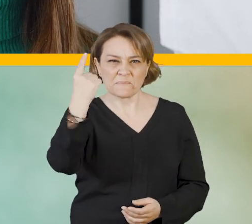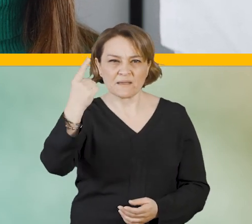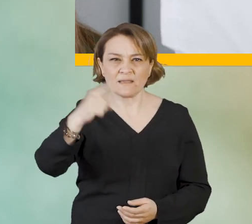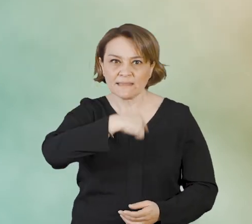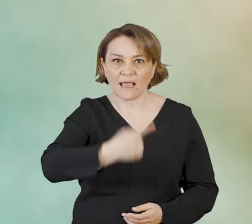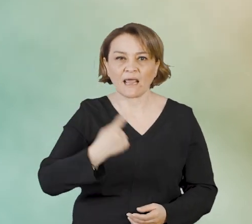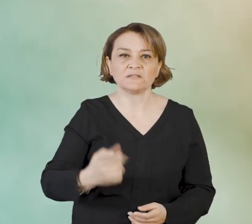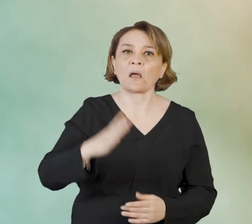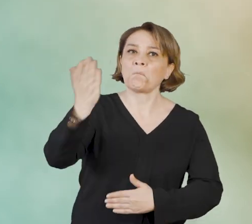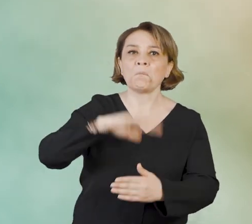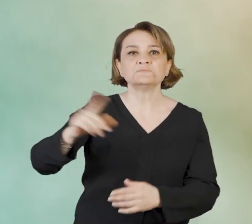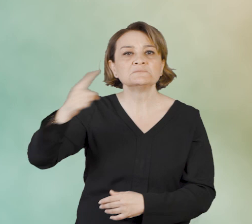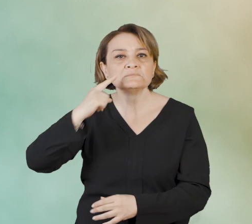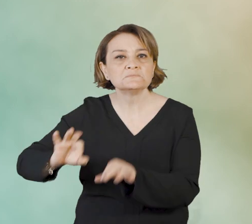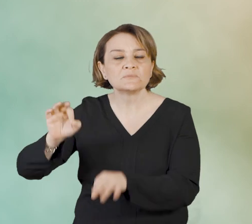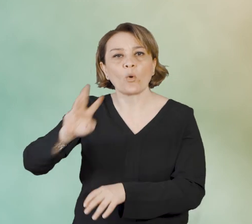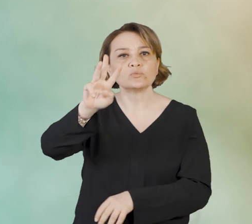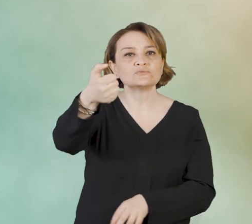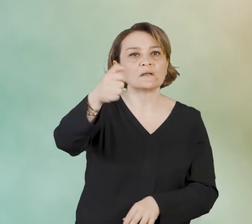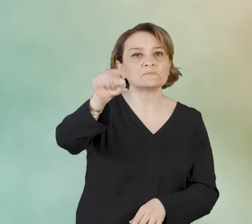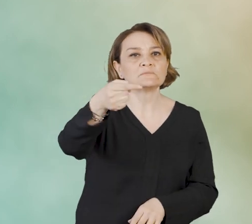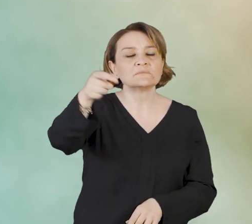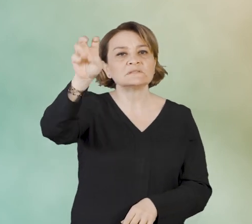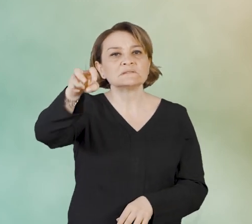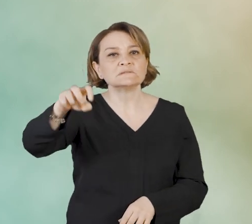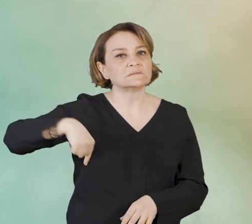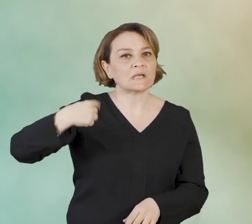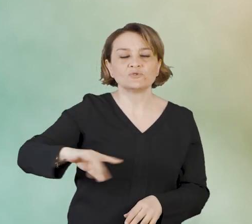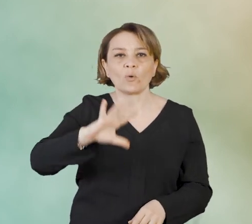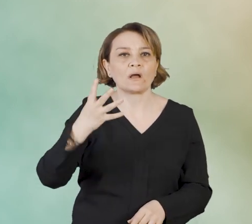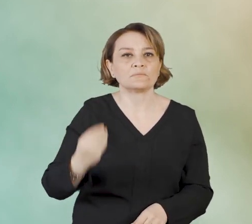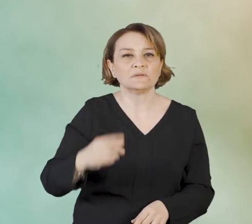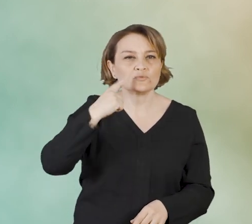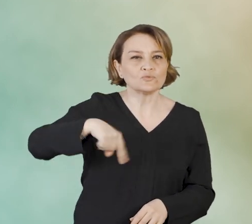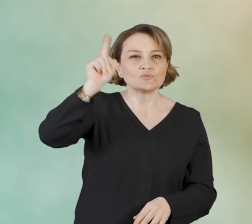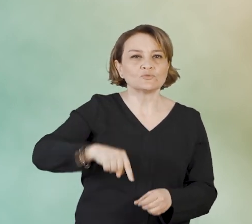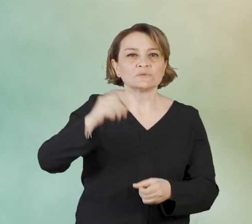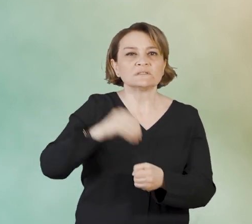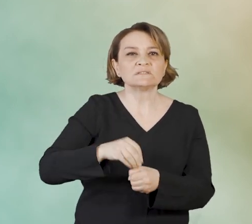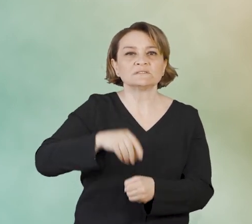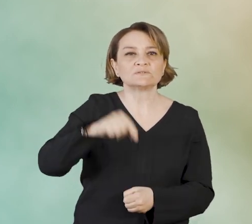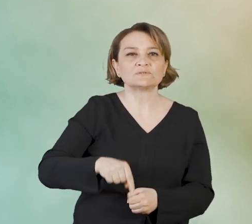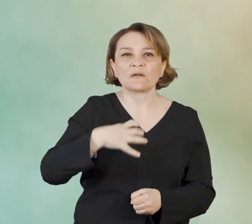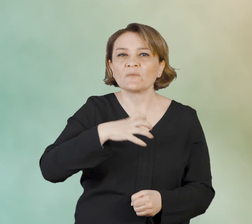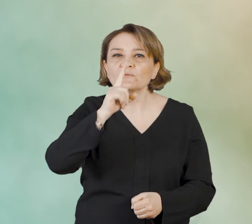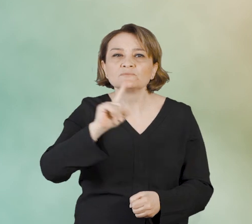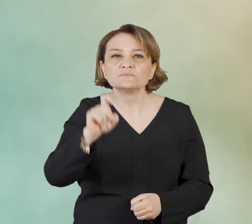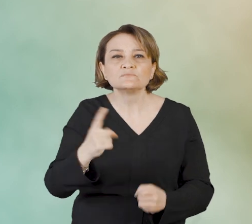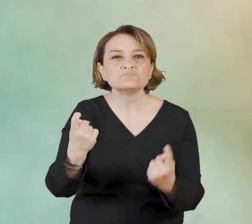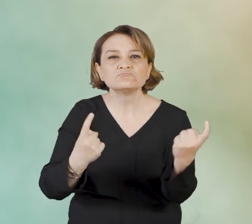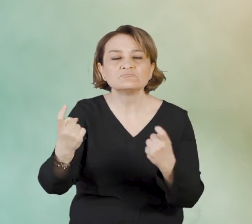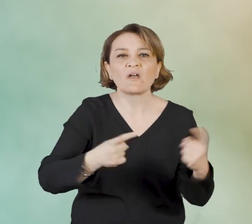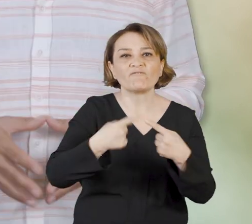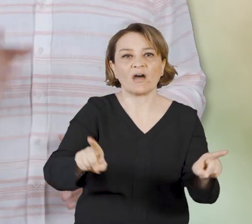santigrat derece iken başka birinin genellikle 36.8 santigrat derece olabilir. Gün içinde de vücut ısısının ondalık değerlerinde